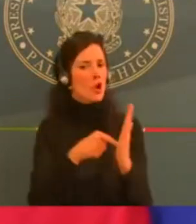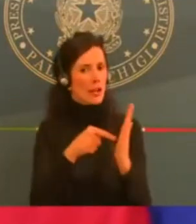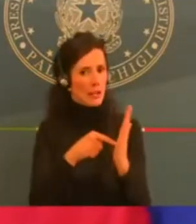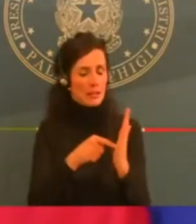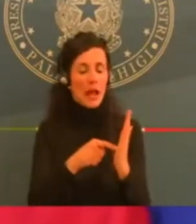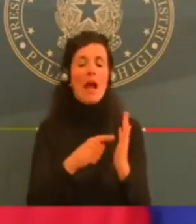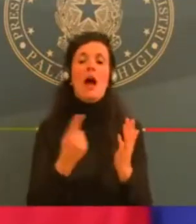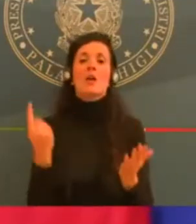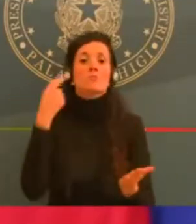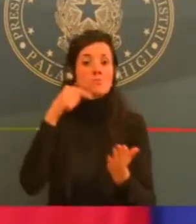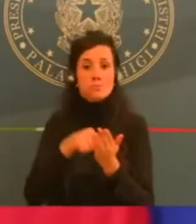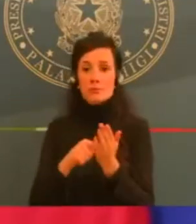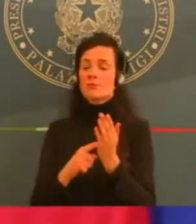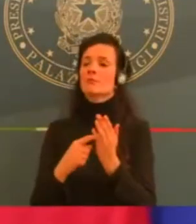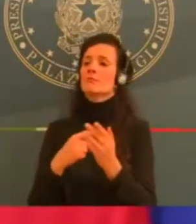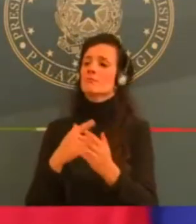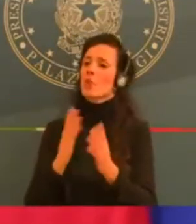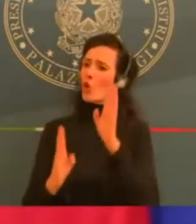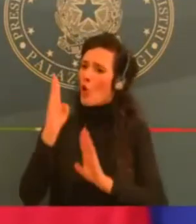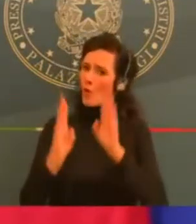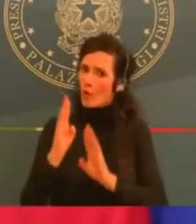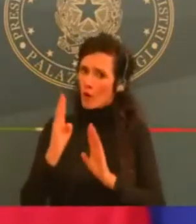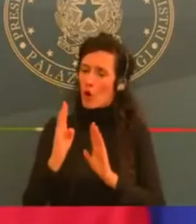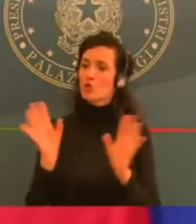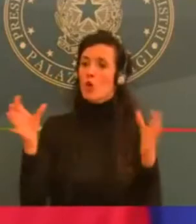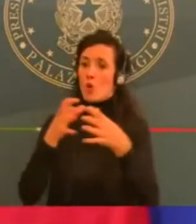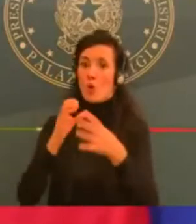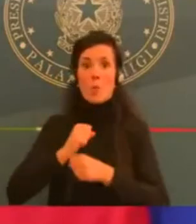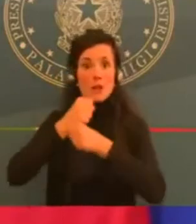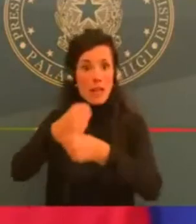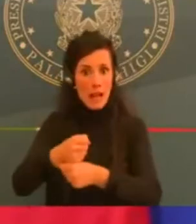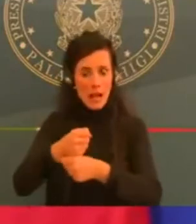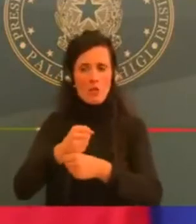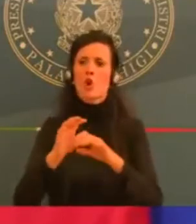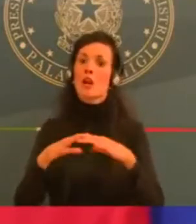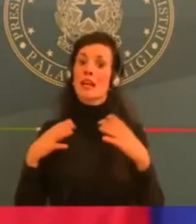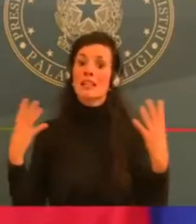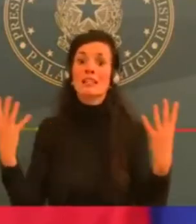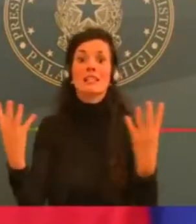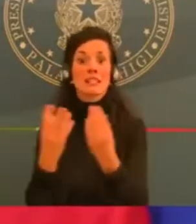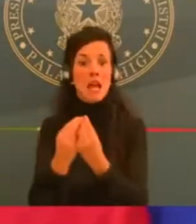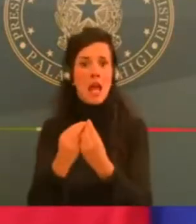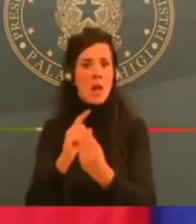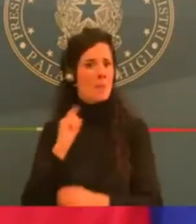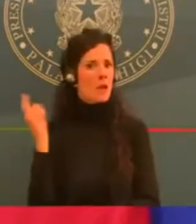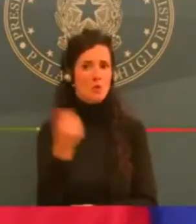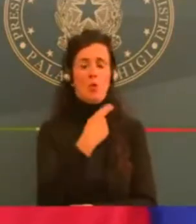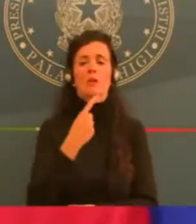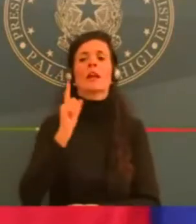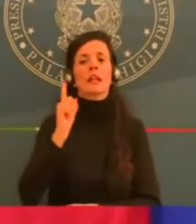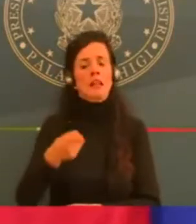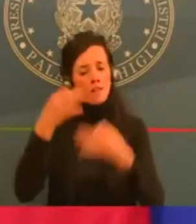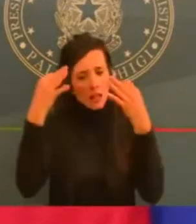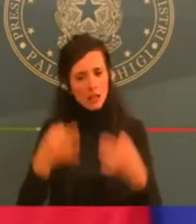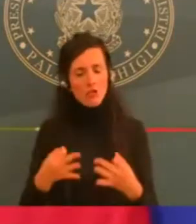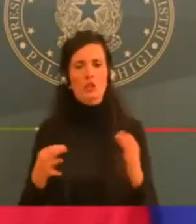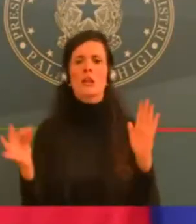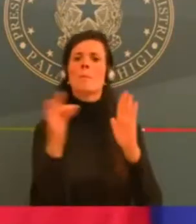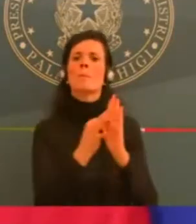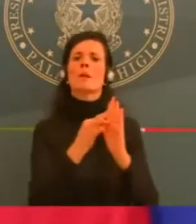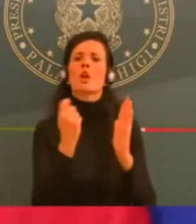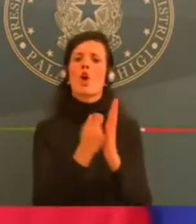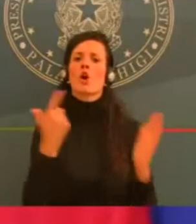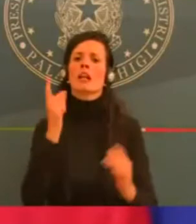Dovremo dire al Paese, al di là ovviamente della grandissima sfida della pandemia, dove stiamo già